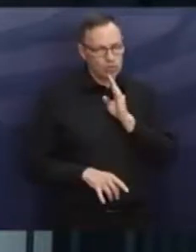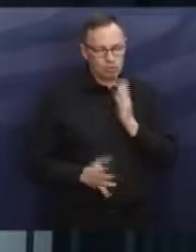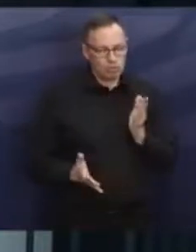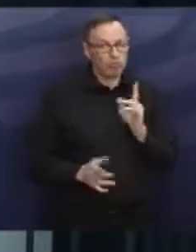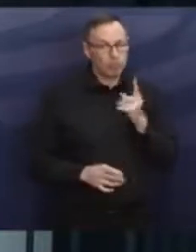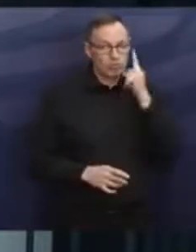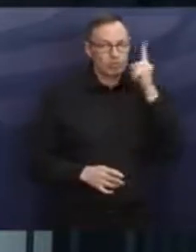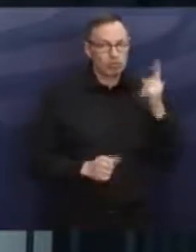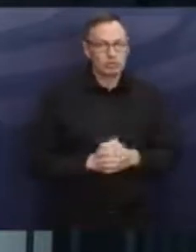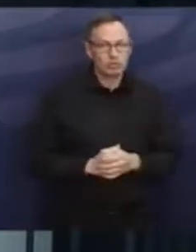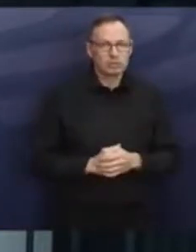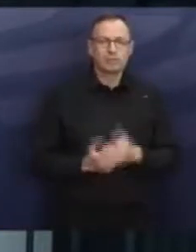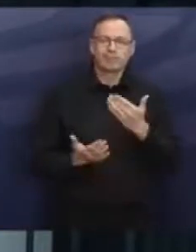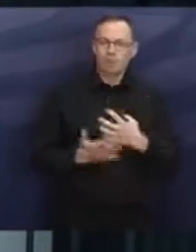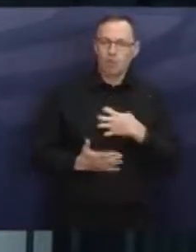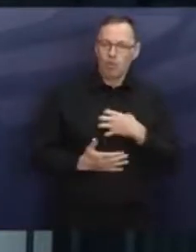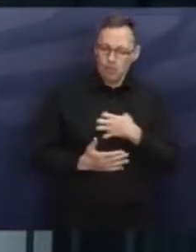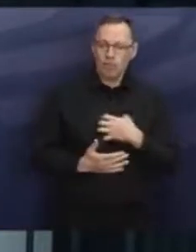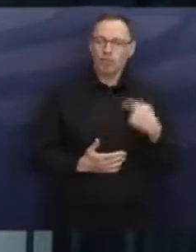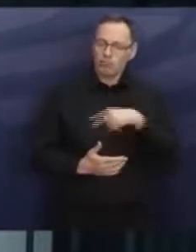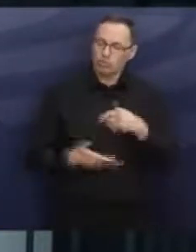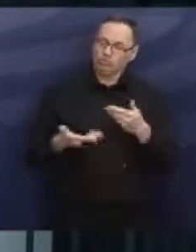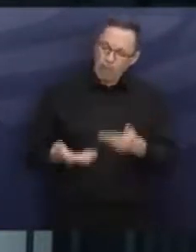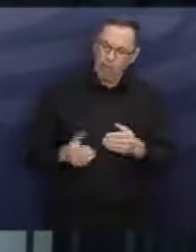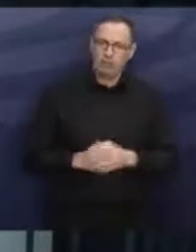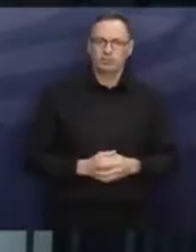wir uns bewusst sein, diesem Problem müssen wir uns stellen.